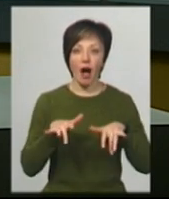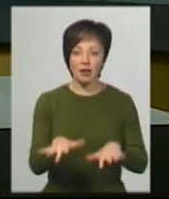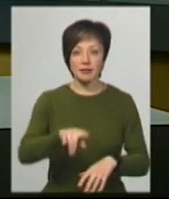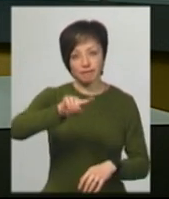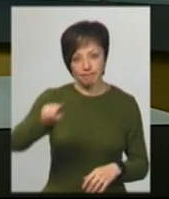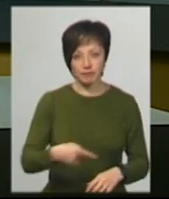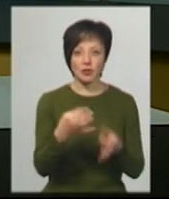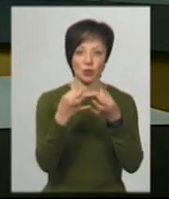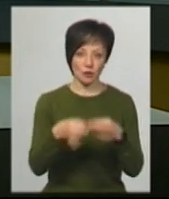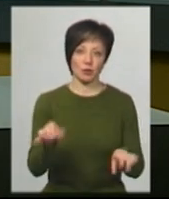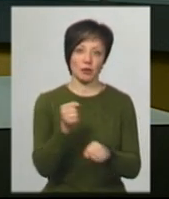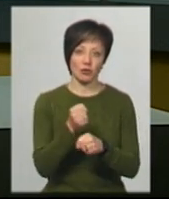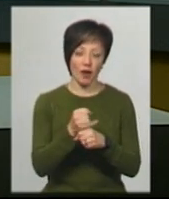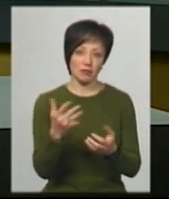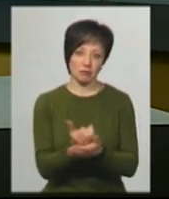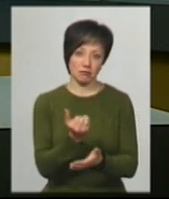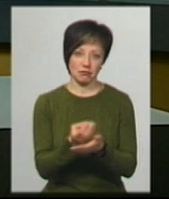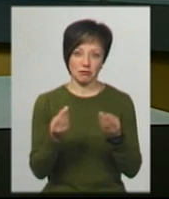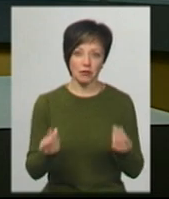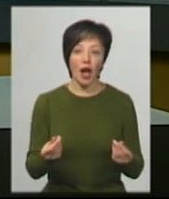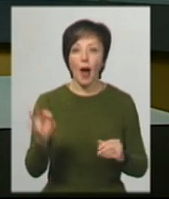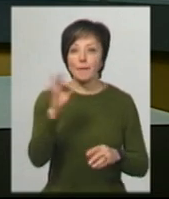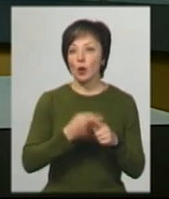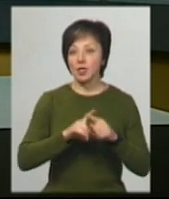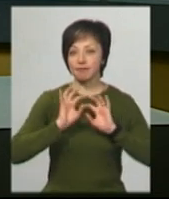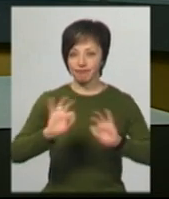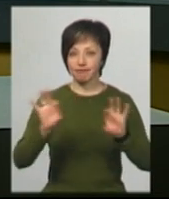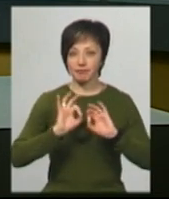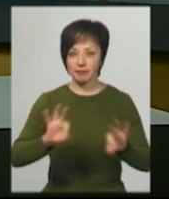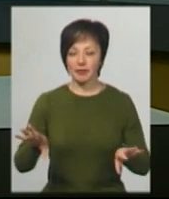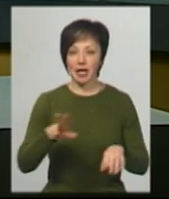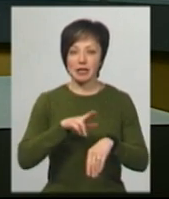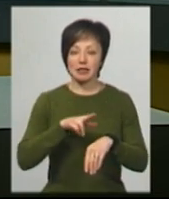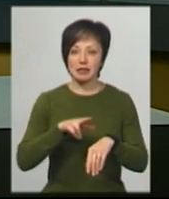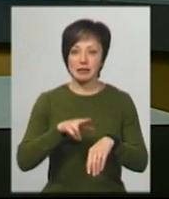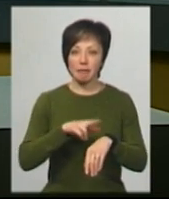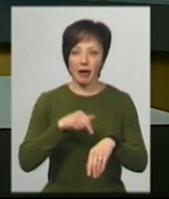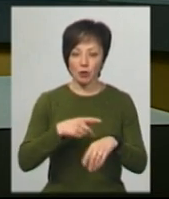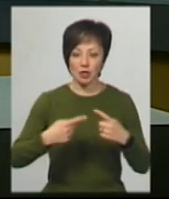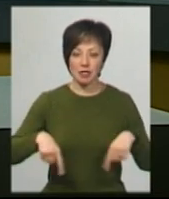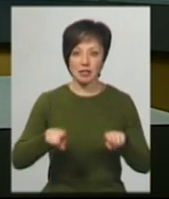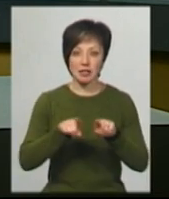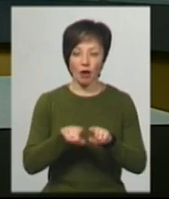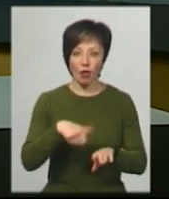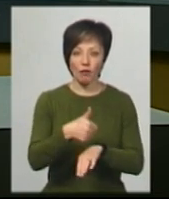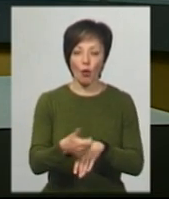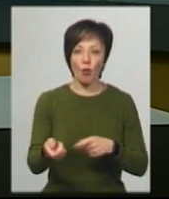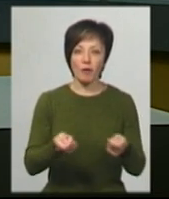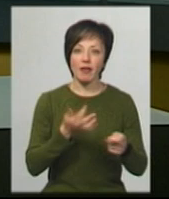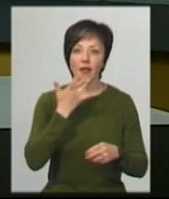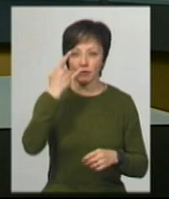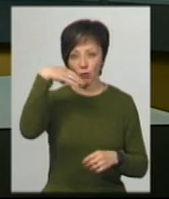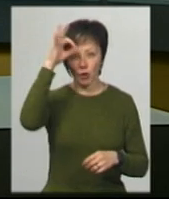дозволити їм працювати і заробляти гроші. Про це сказав інспектор секції превентивної комунікації головного управління